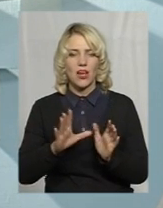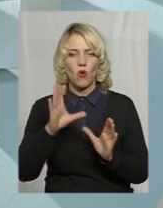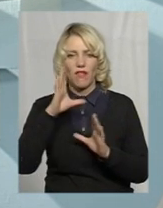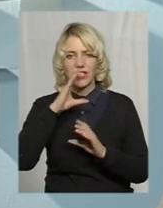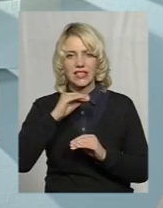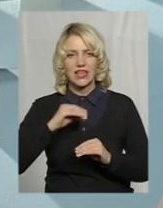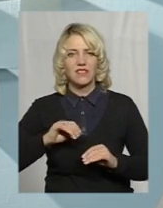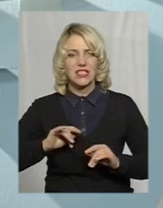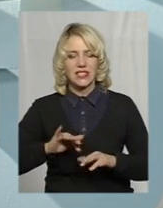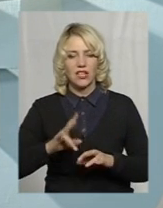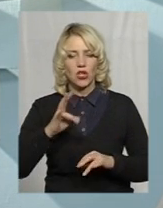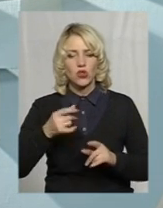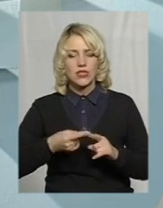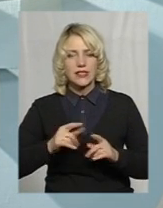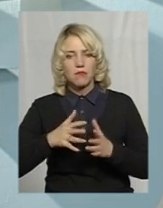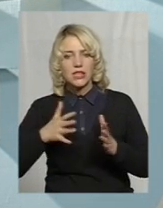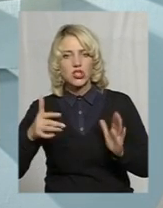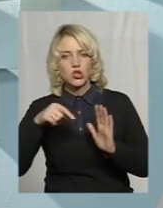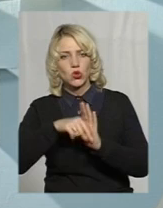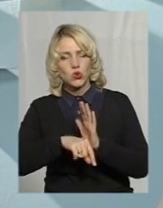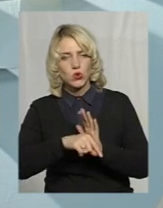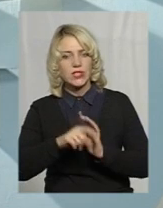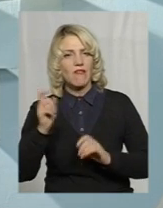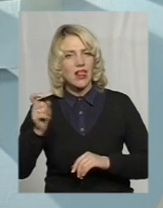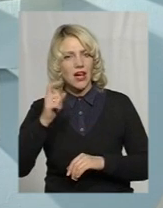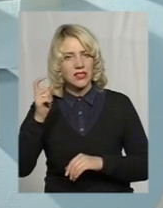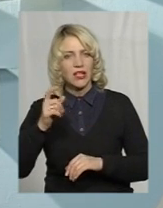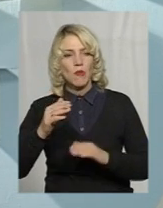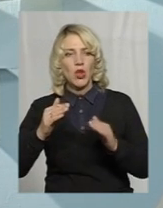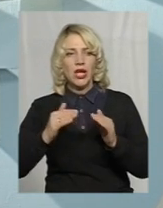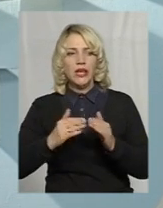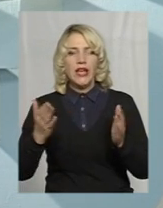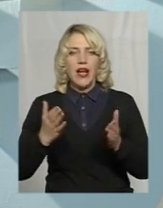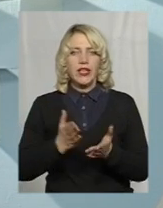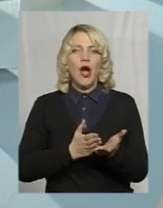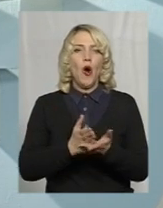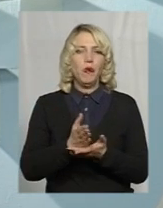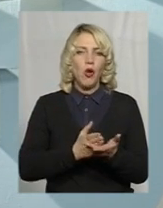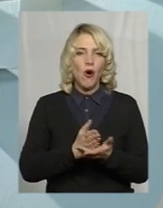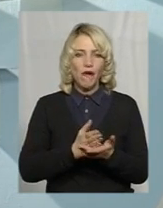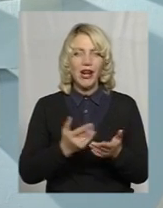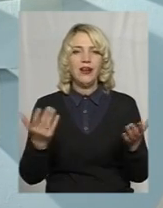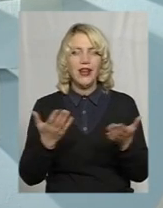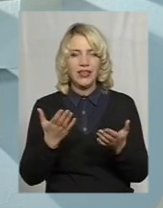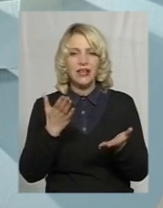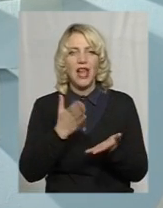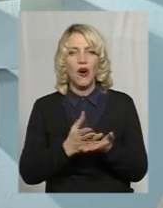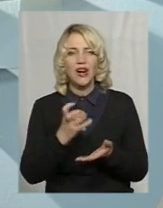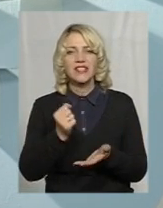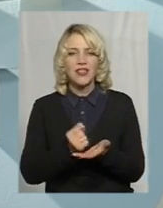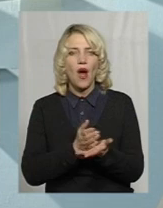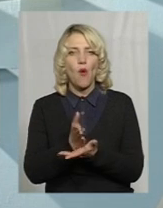заходи, але це більше стосується власників будинків, які знаходяться на